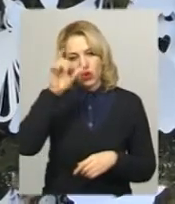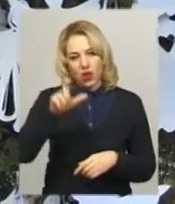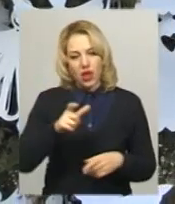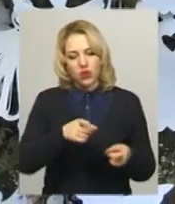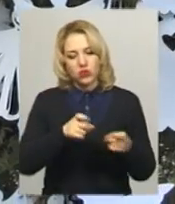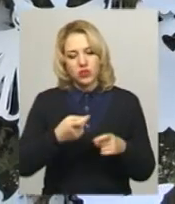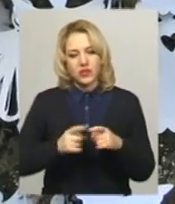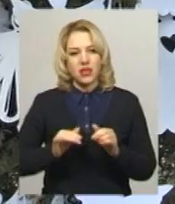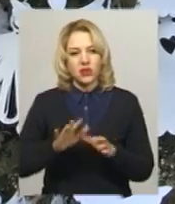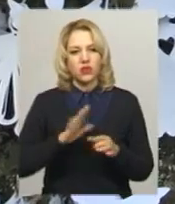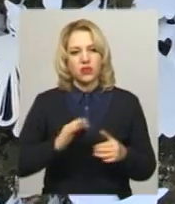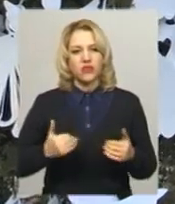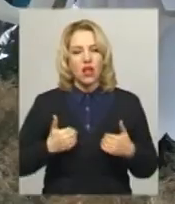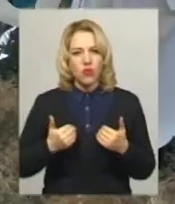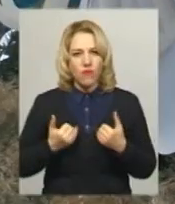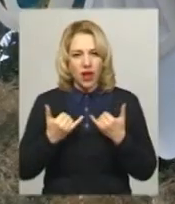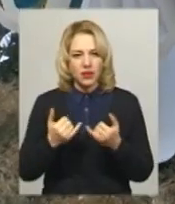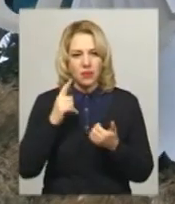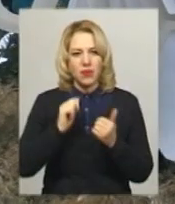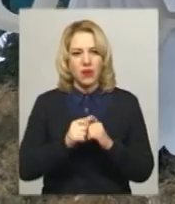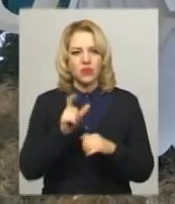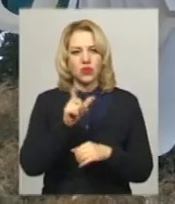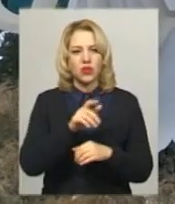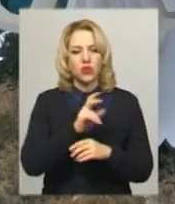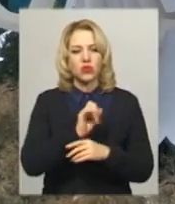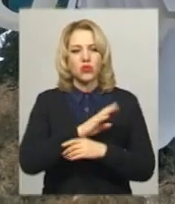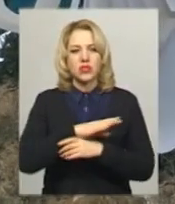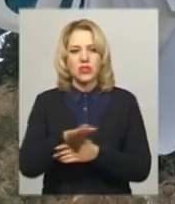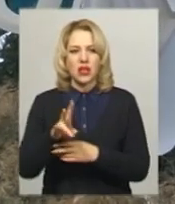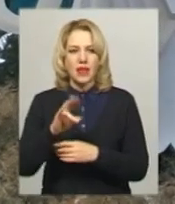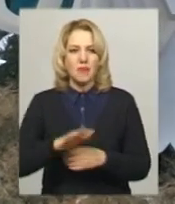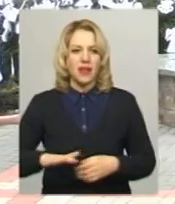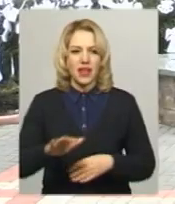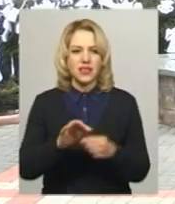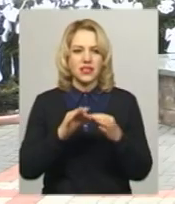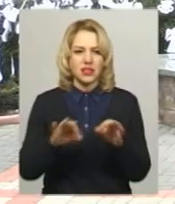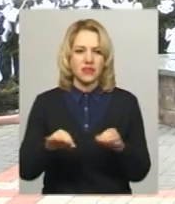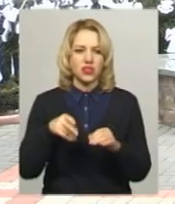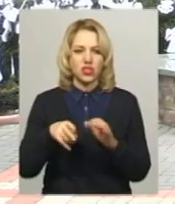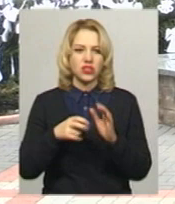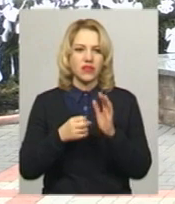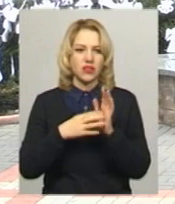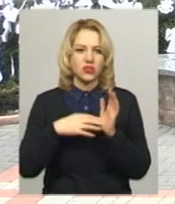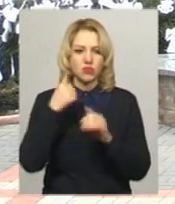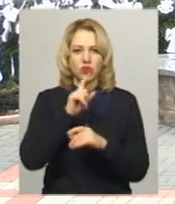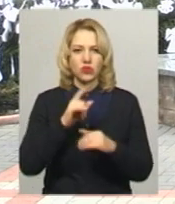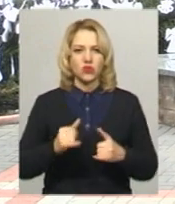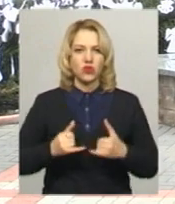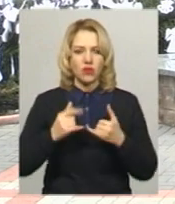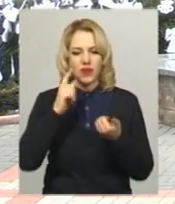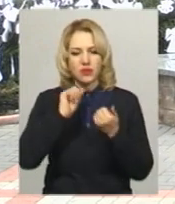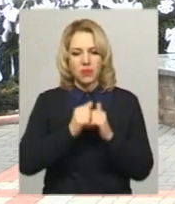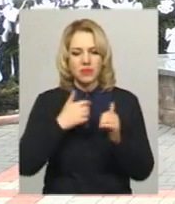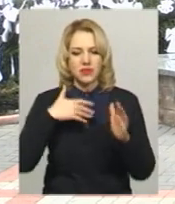хотів вшанувати пам'ять активістів, яких розстрілювали на Майдані Незалежності у 2014 році. Залі того, щоб вшанувати пам'ять загиблих